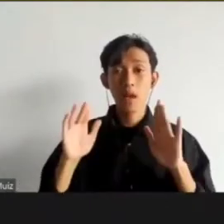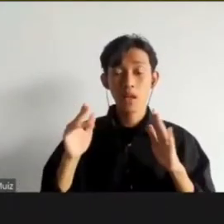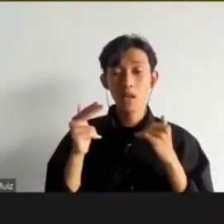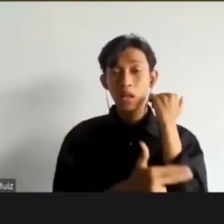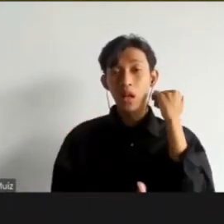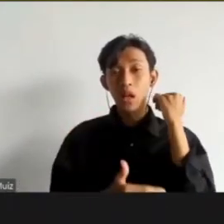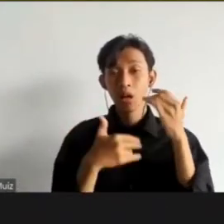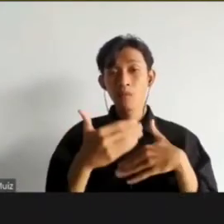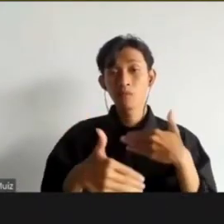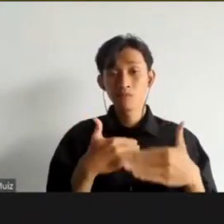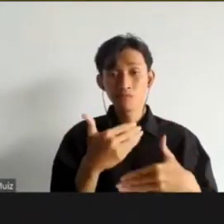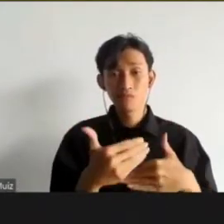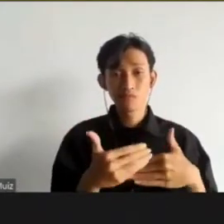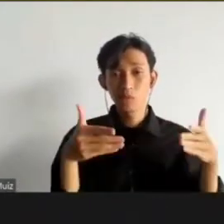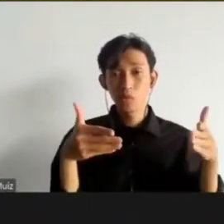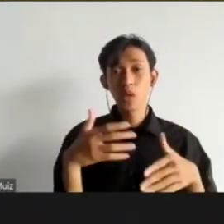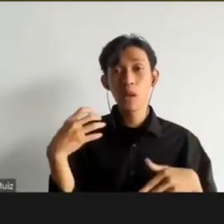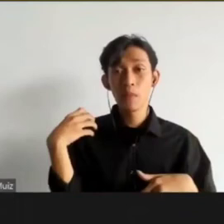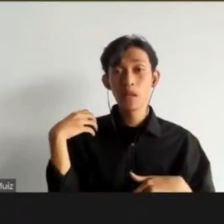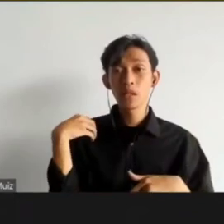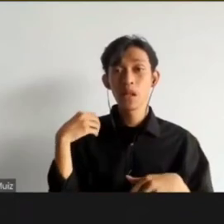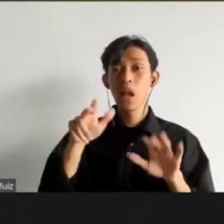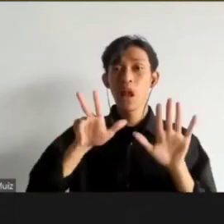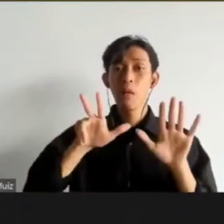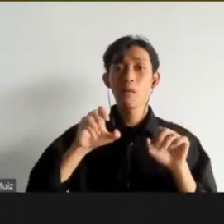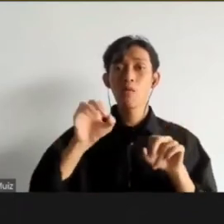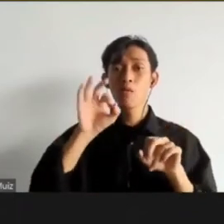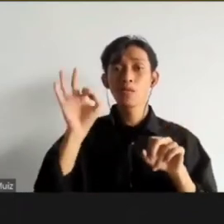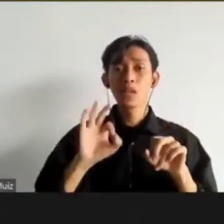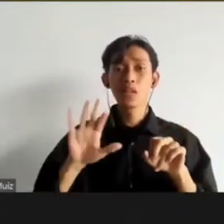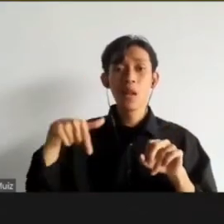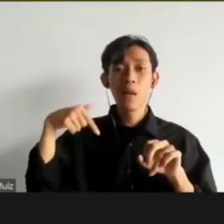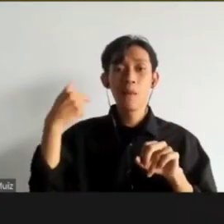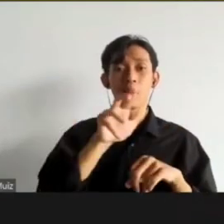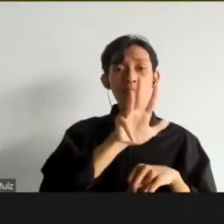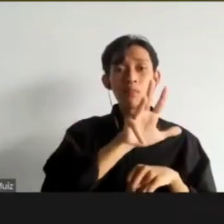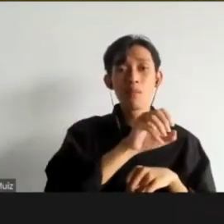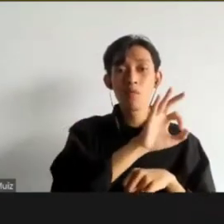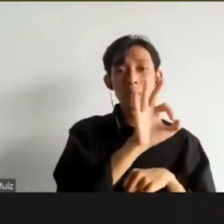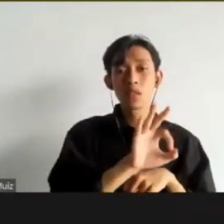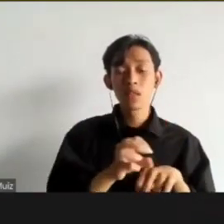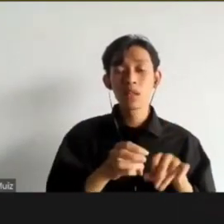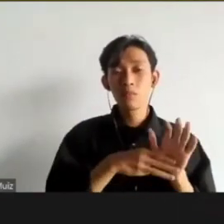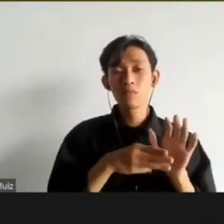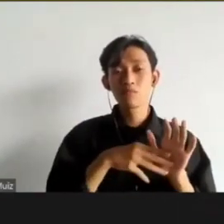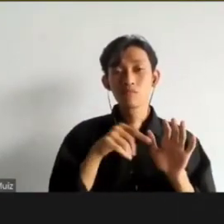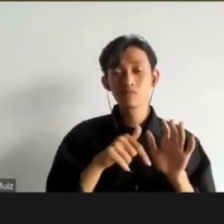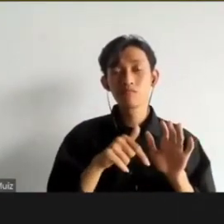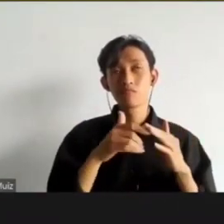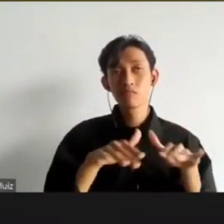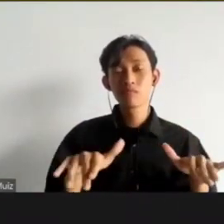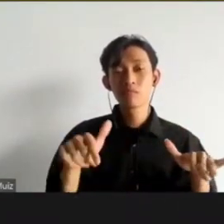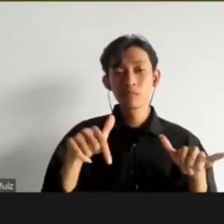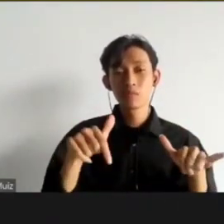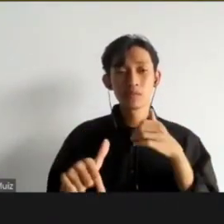melaksanakan ini. Khusus Amerika memang 80% sampai 90% perkara-nya diselesaikan dengan metode plea bargain.